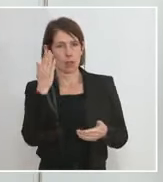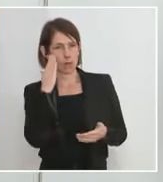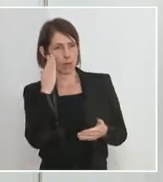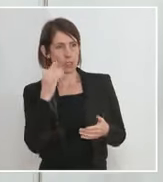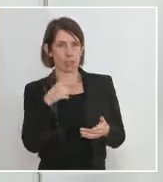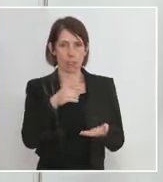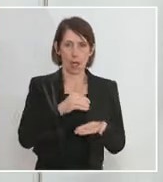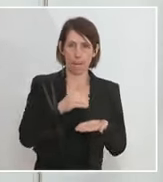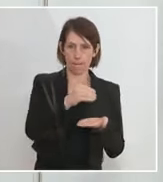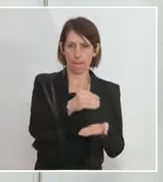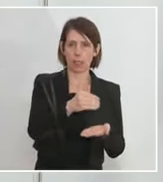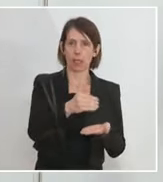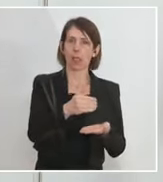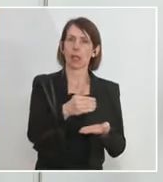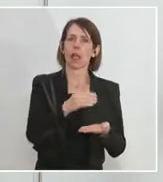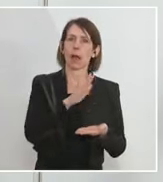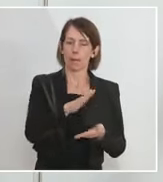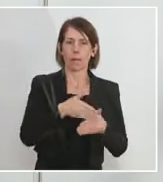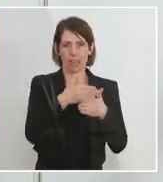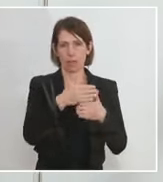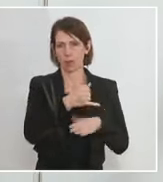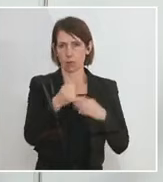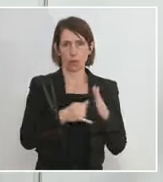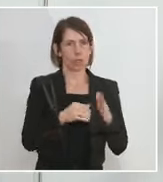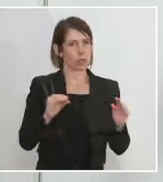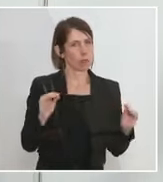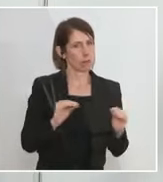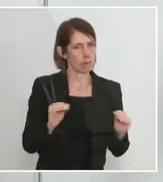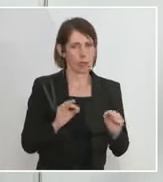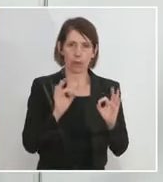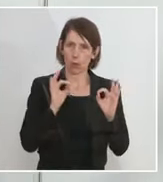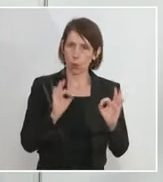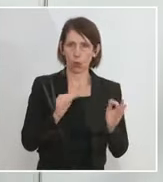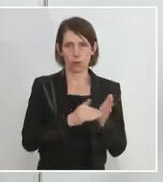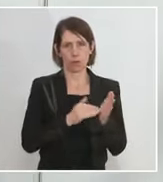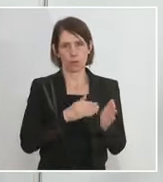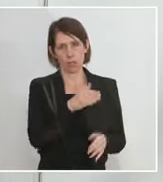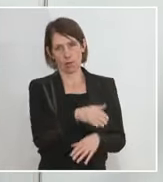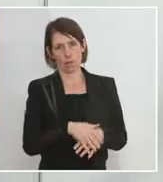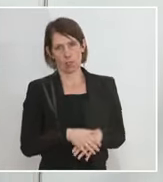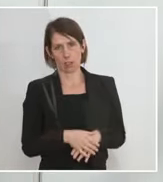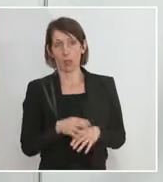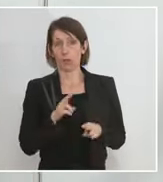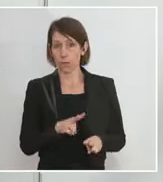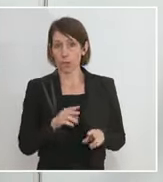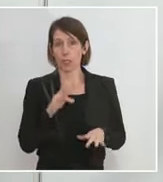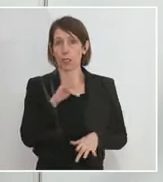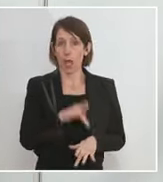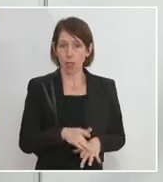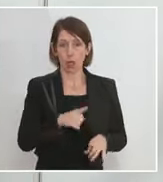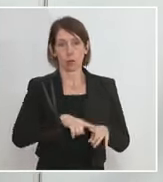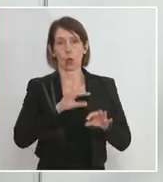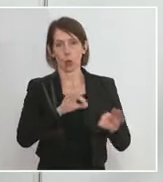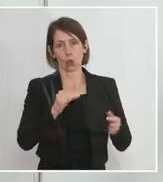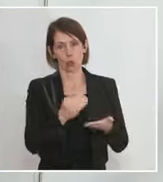Mittel, das ist ja auch immer ein Thema bei diesen Hilfsprojekten, die Mittel auch gut verwendet werden und ankommen werden. Also in diesem Sinne